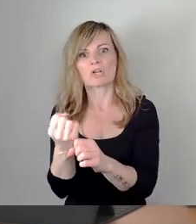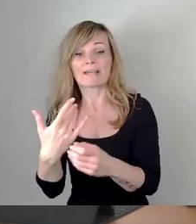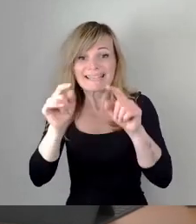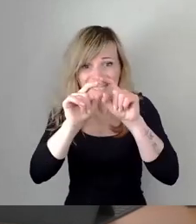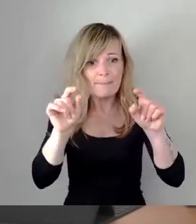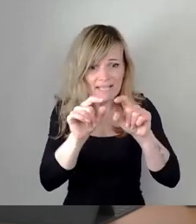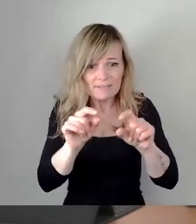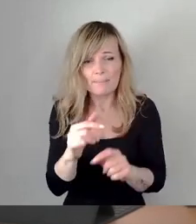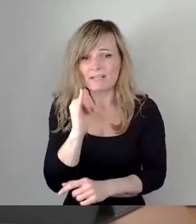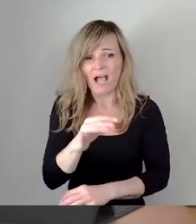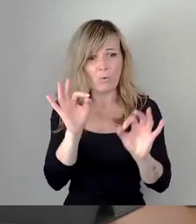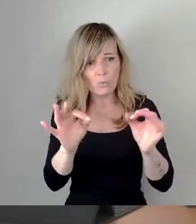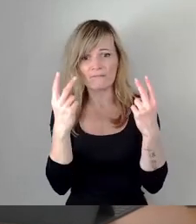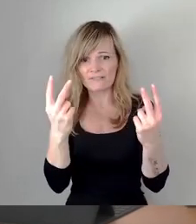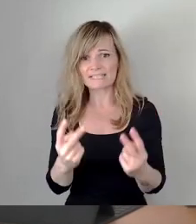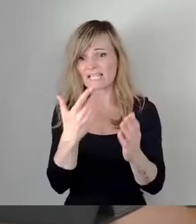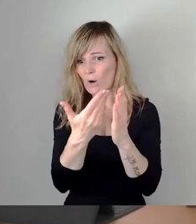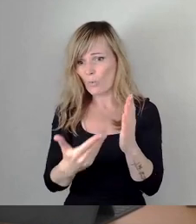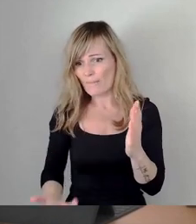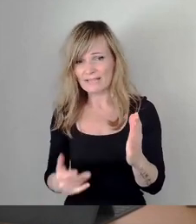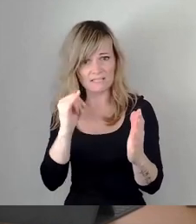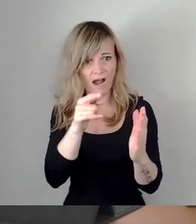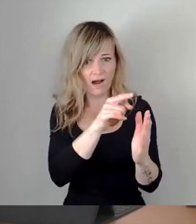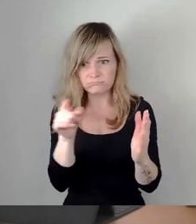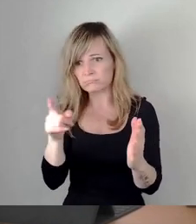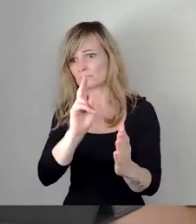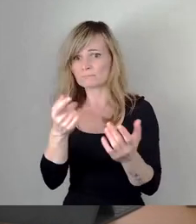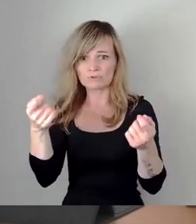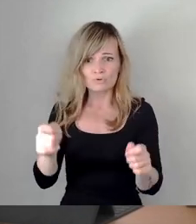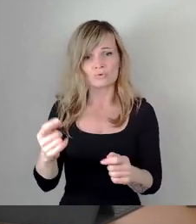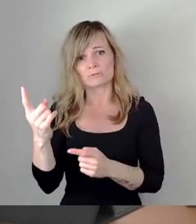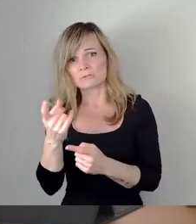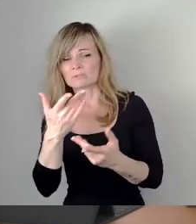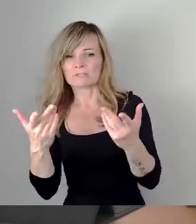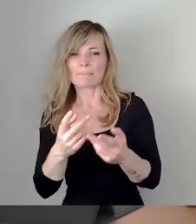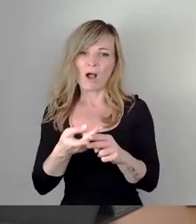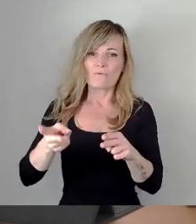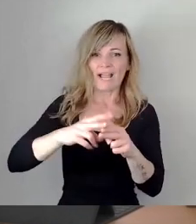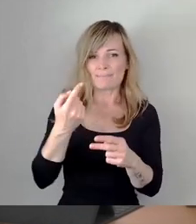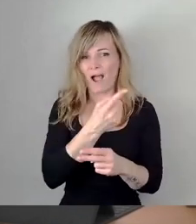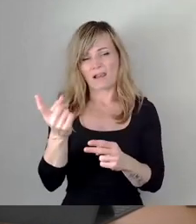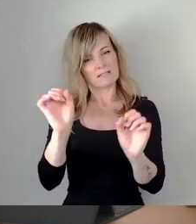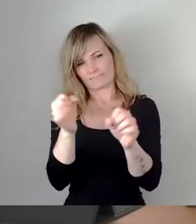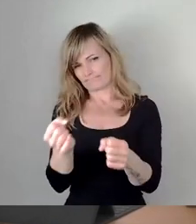Es gibt viele gute Argumente für viele Thematiken, die der Rat beschlossen hat, aber alles auf einmal geht eben halt nicht.